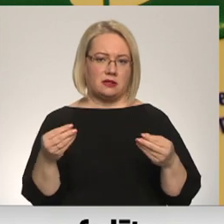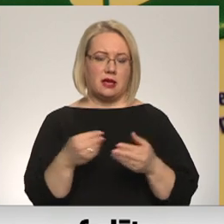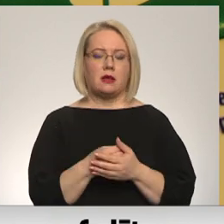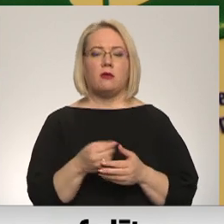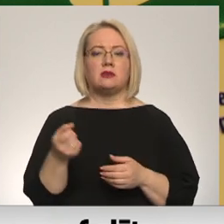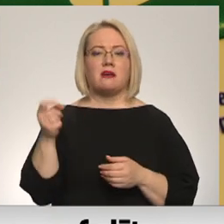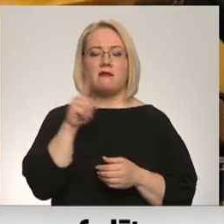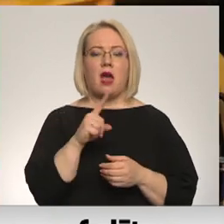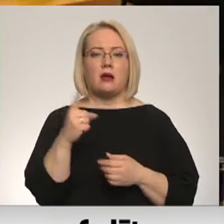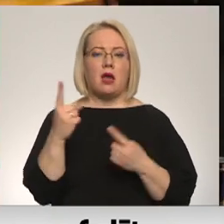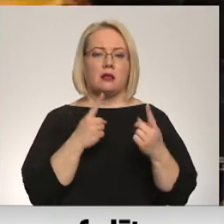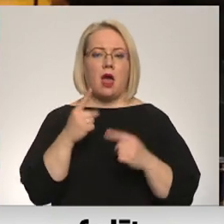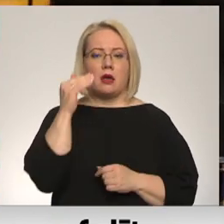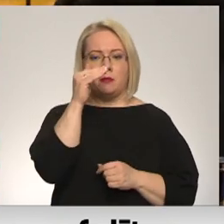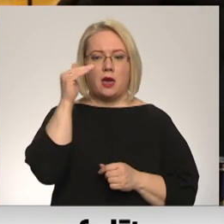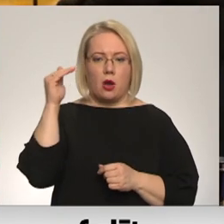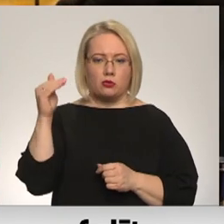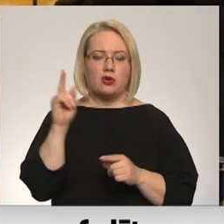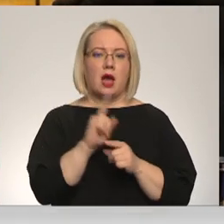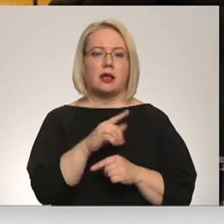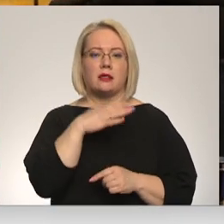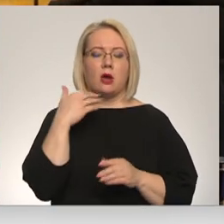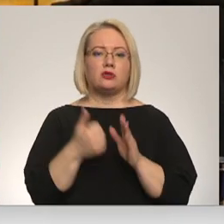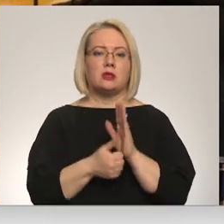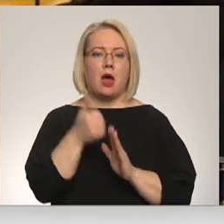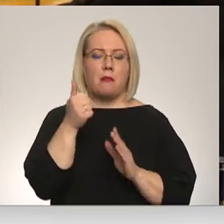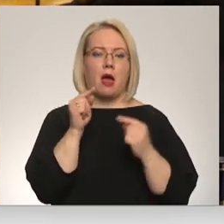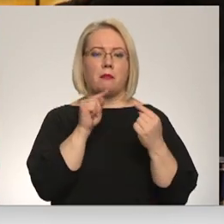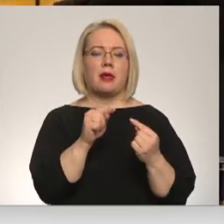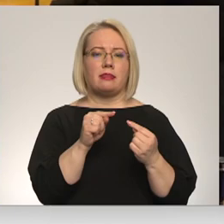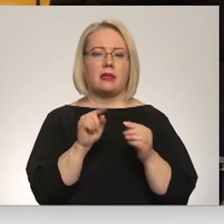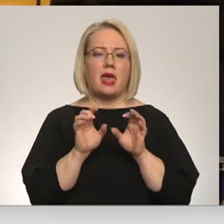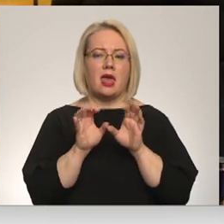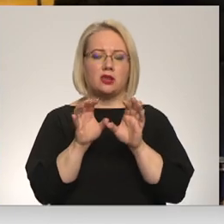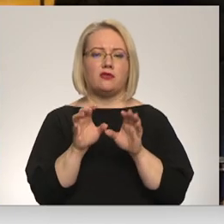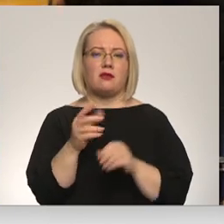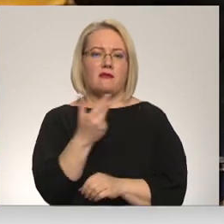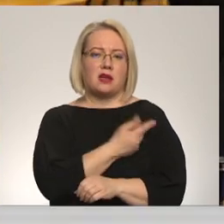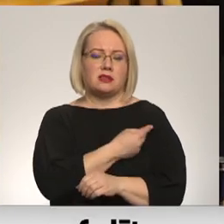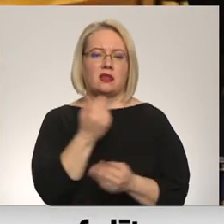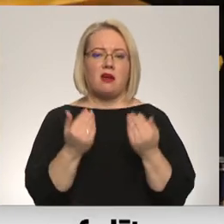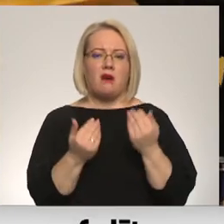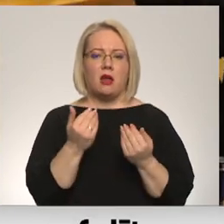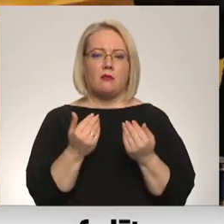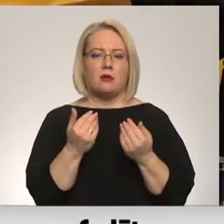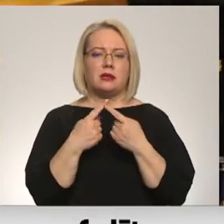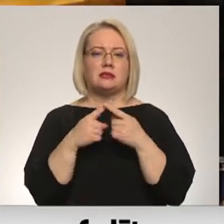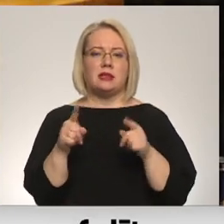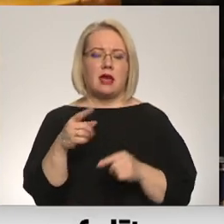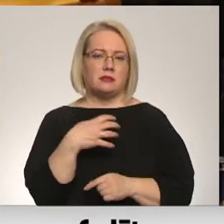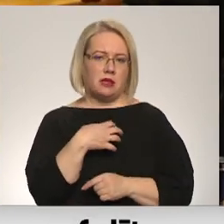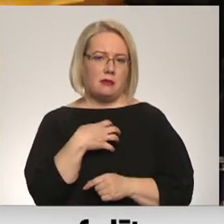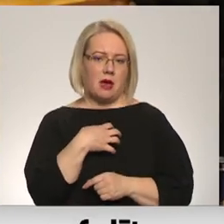nāk pie auguršie, bet arī daudz labāk pret ērķu encefalītu bērmiņas vakcinē, varbūt kā pret citām